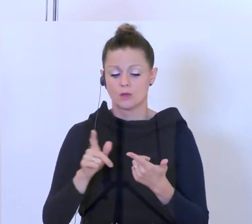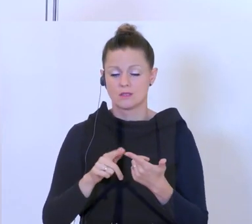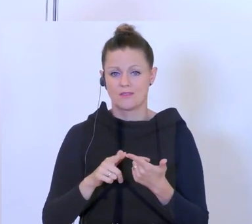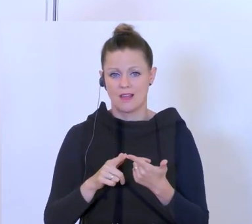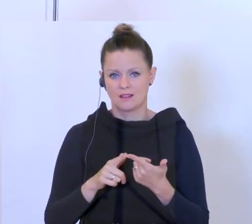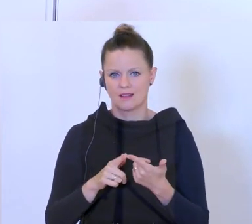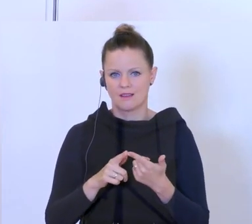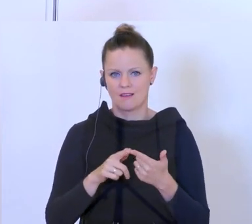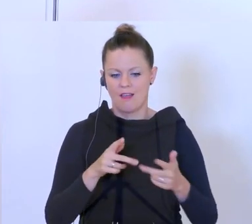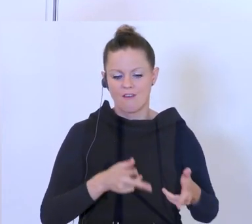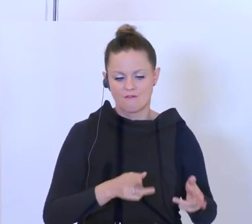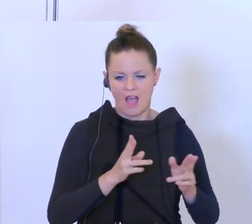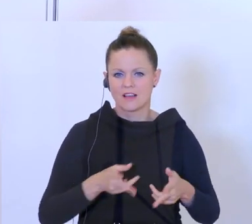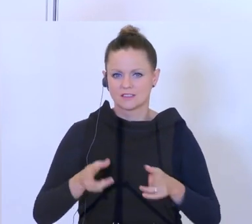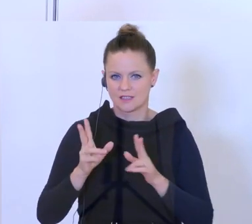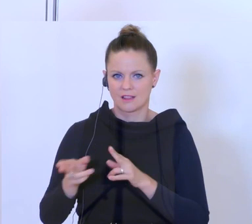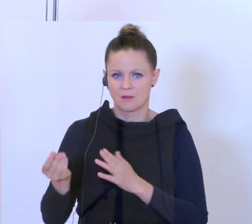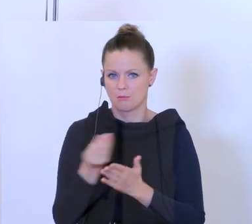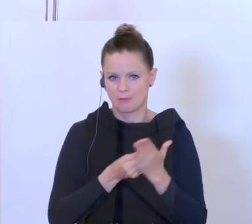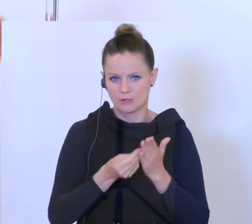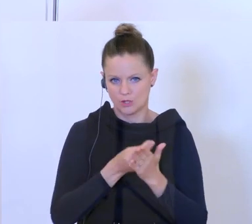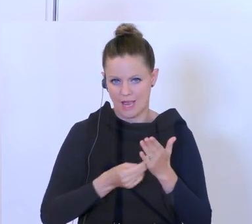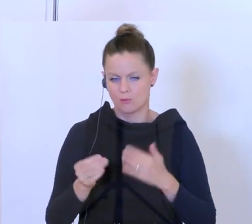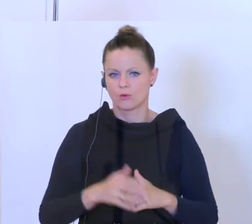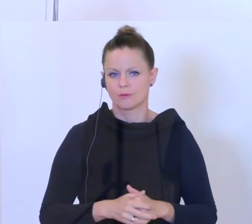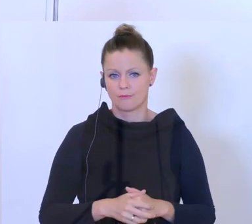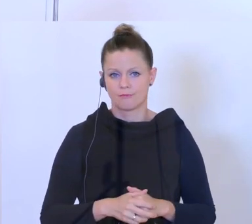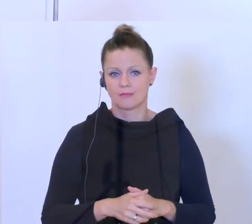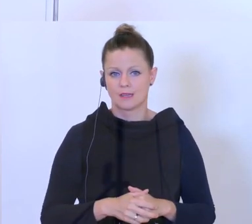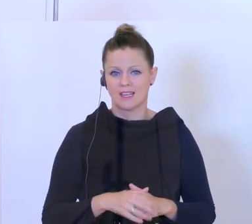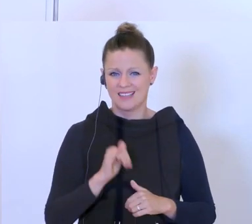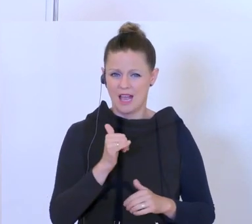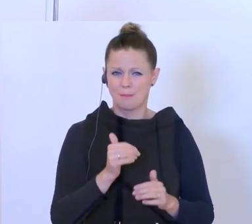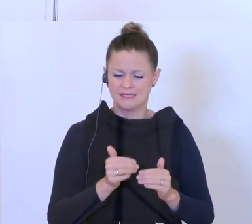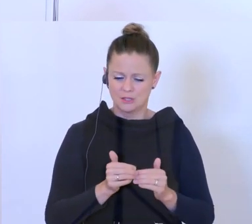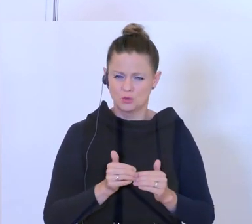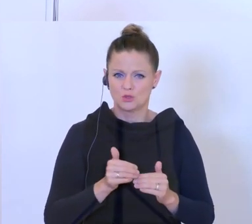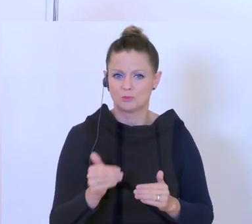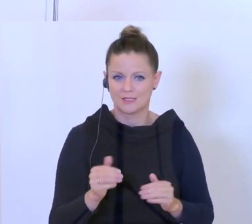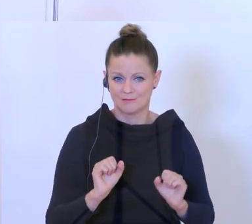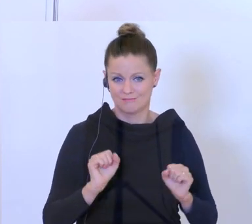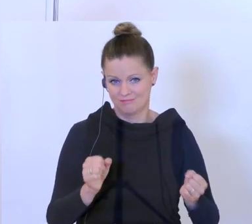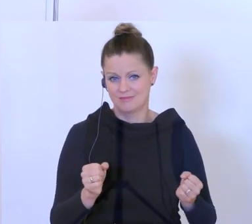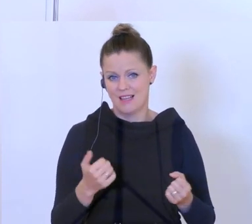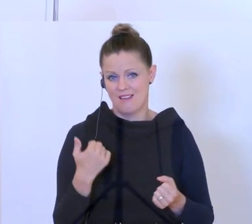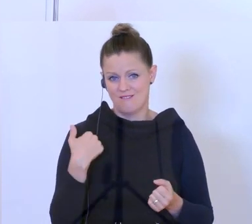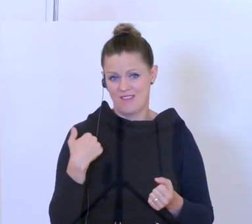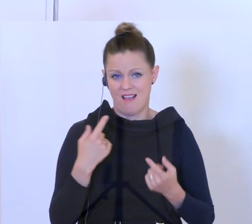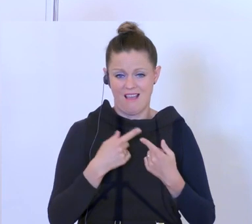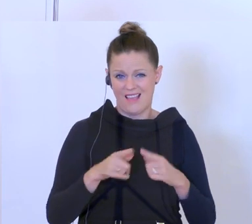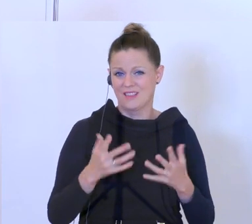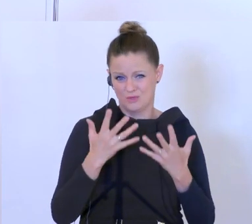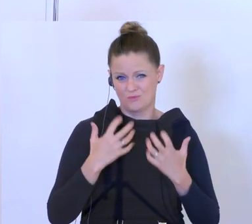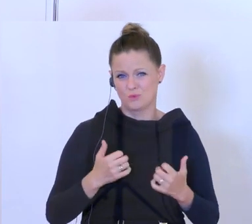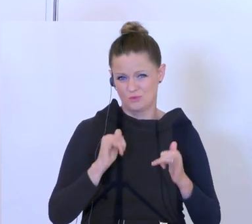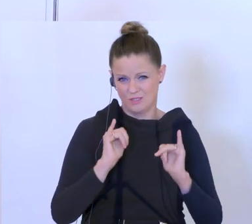Phasenbeschreibung noch einmal. Ja, wir sind der Spur später dran, als wir uns das vielleicht alle gewünscht